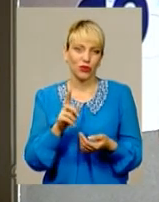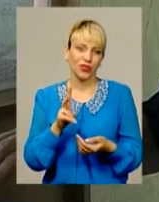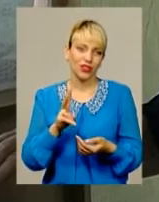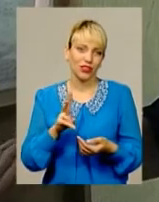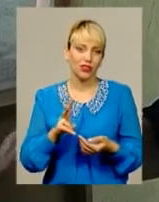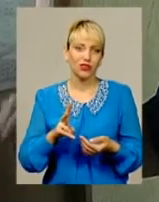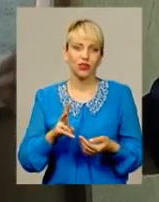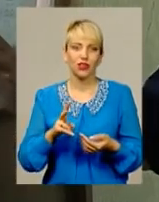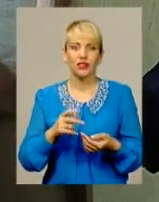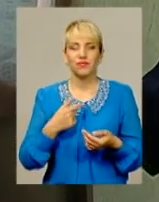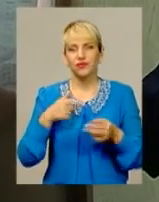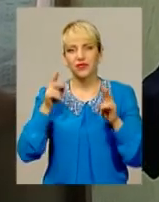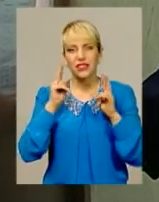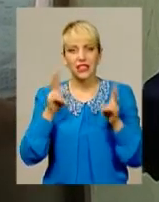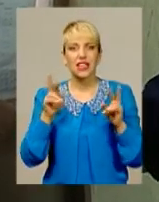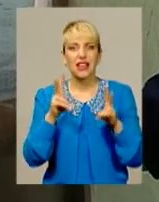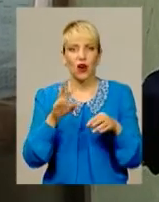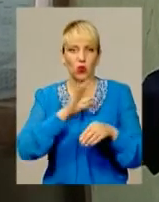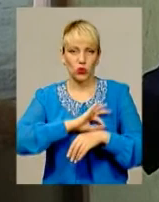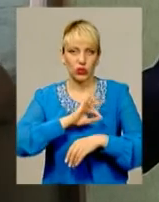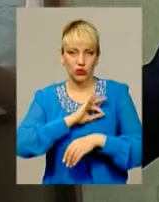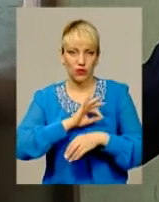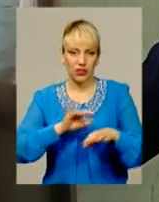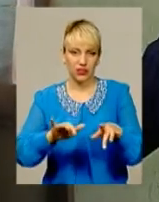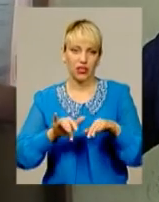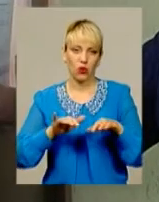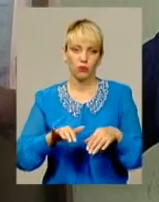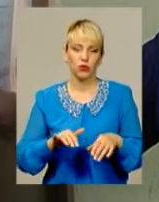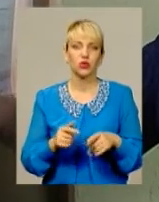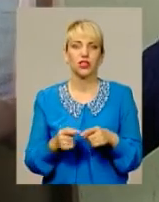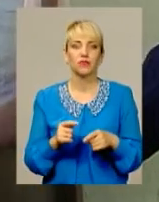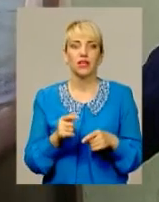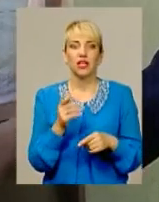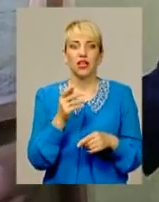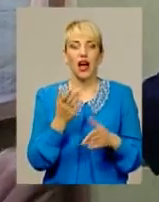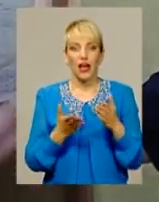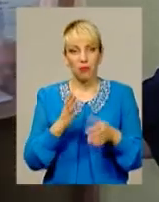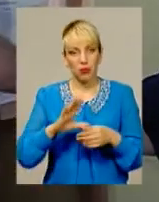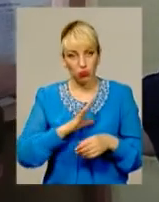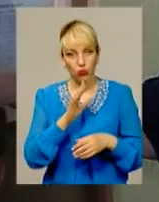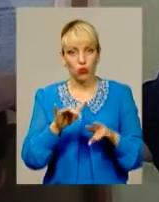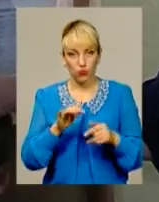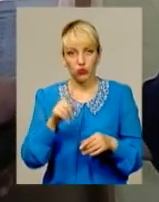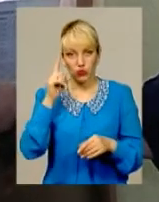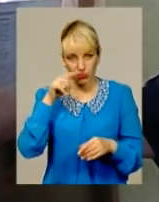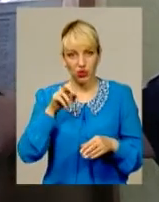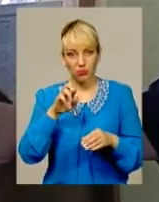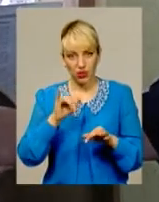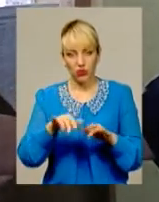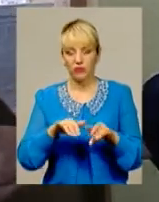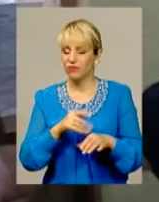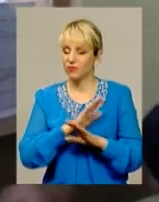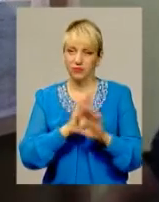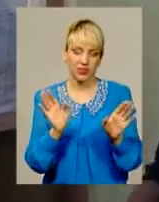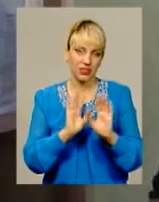пацієнти. Знаємо, але в нас комп'ютера нема, по-ятому я не користуюся. А якби був комп'ютер, то користувалися? Ні. А чому?